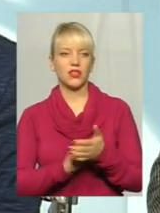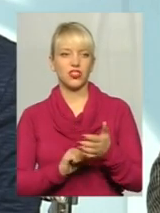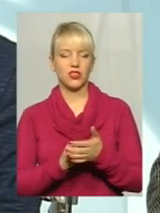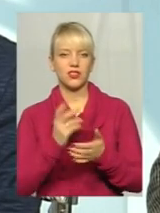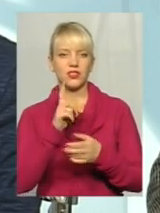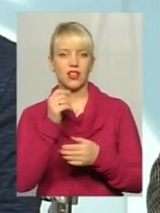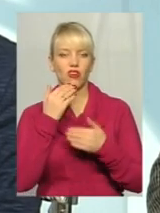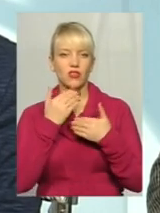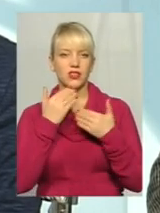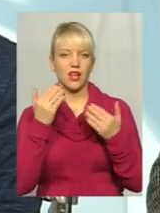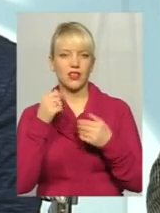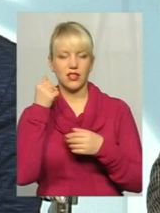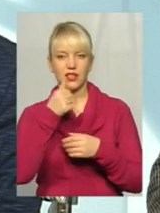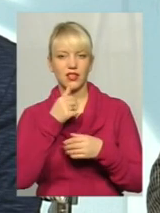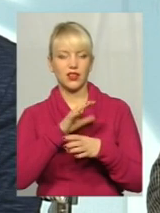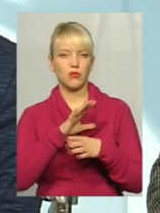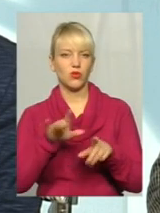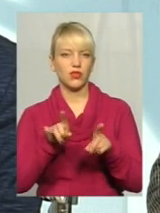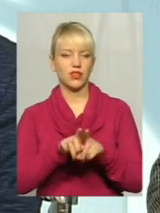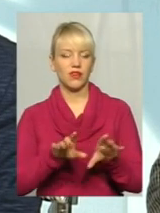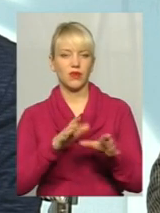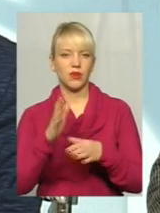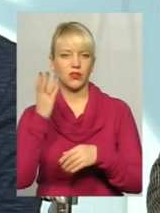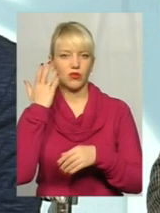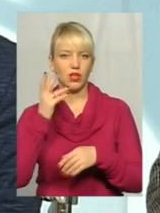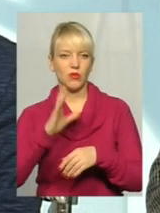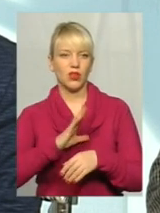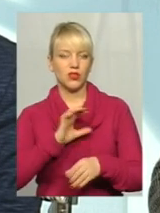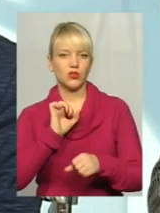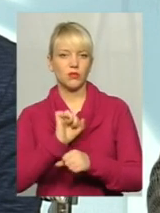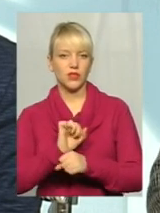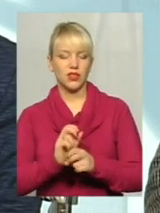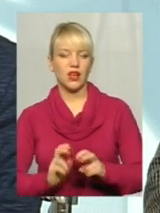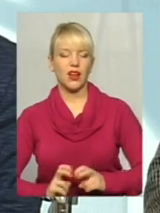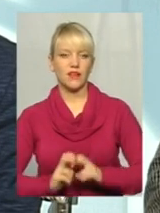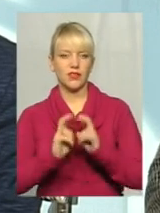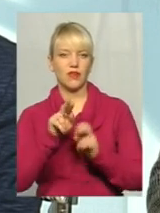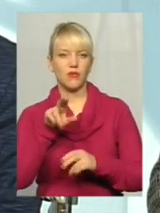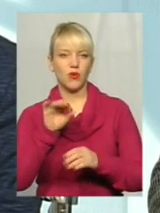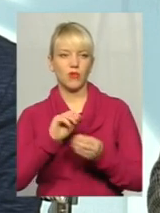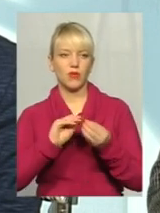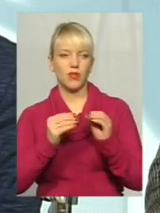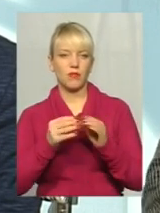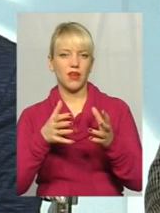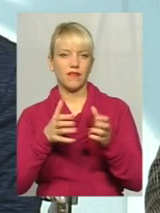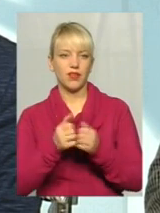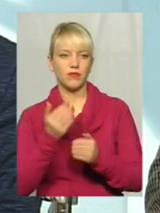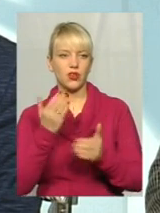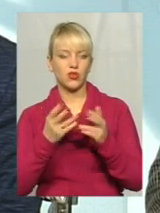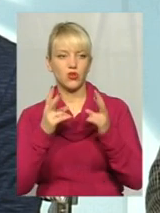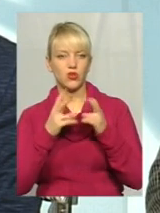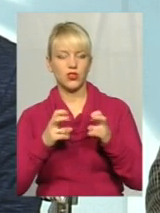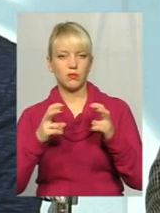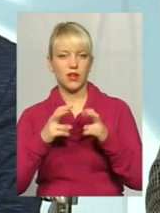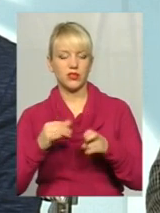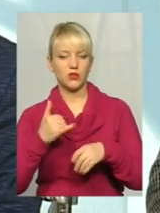За останній рік не було таких випадків, коли була зупинка ліфтів за проблеми аварійно. І якщо так розібратися, у